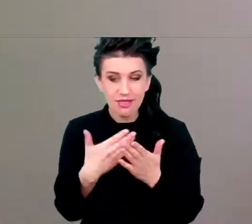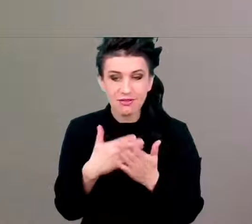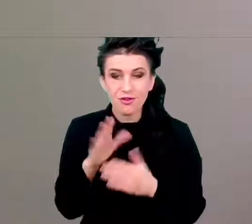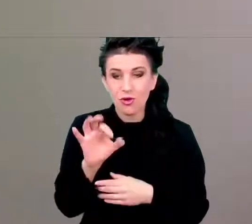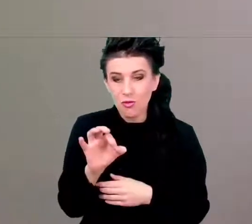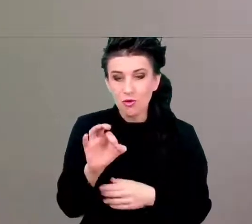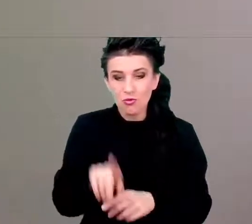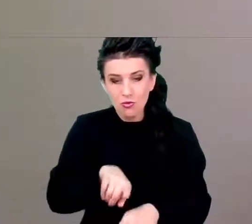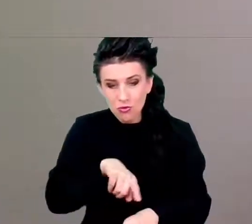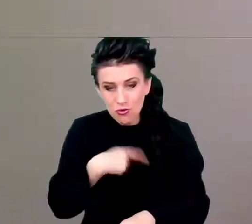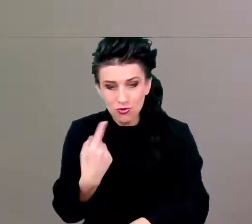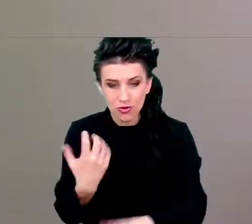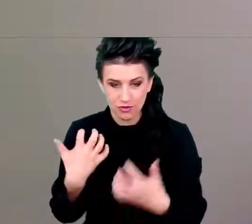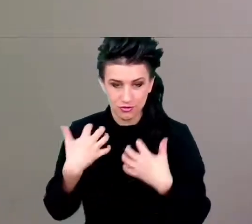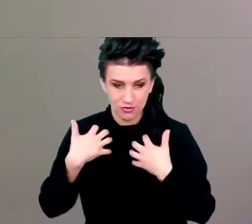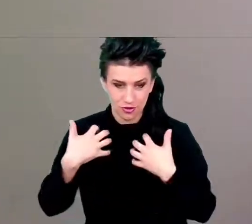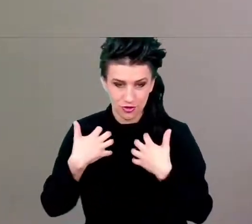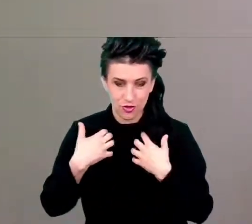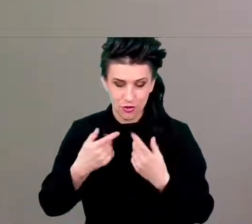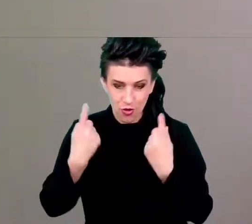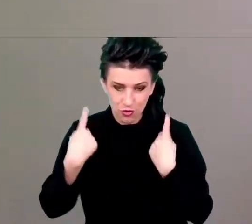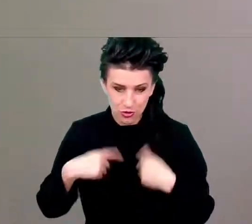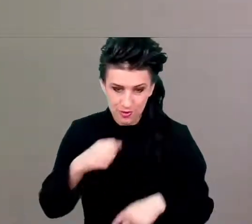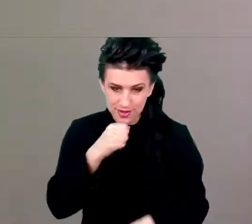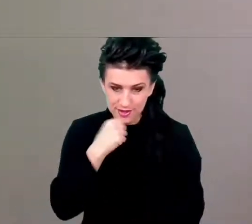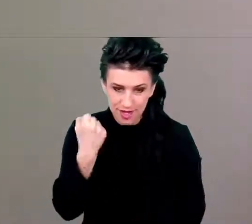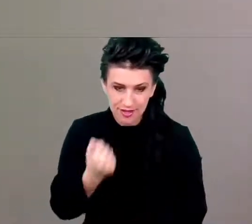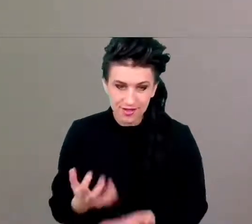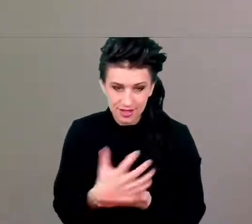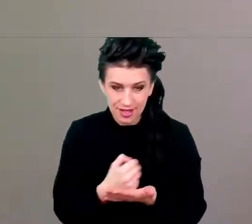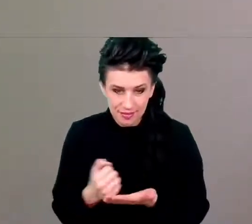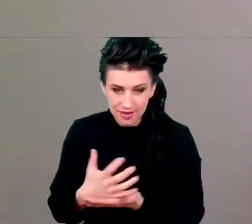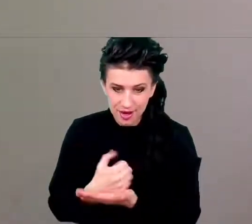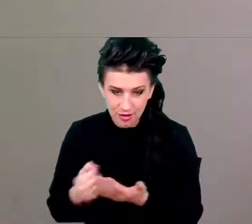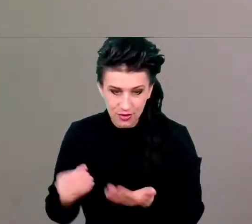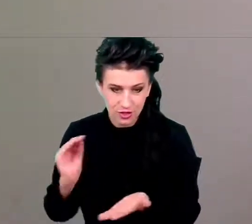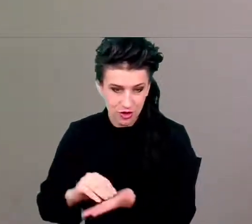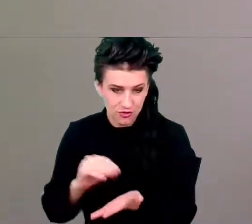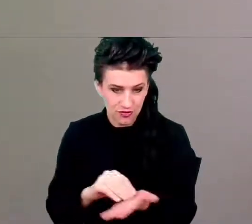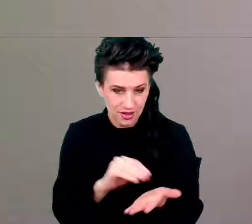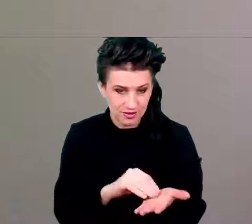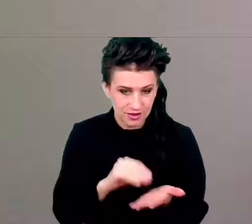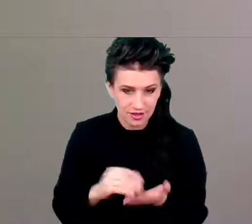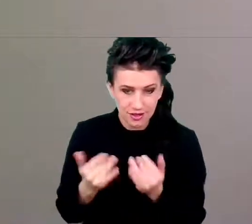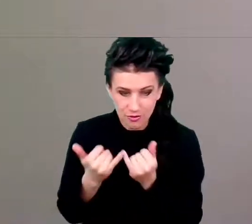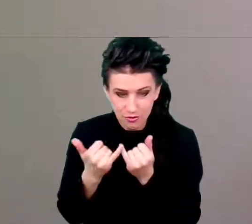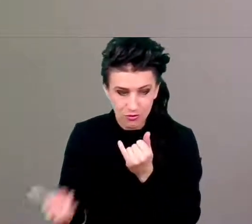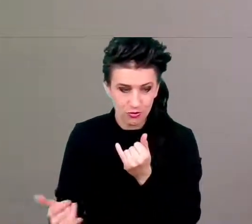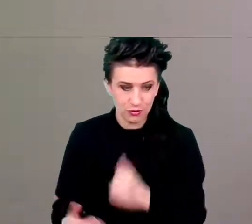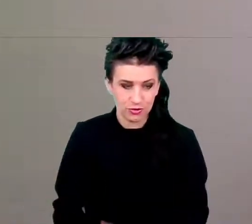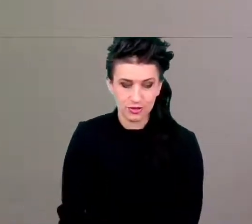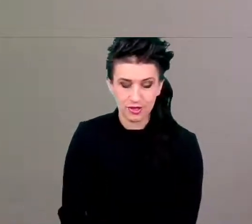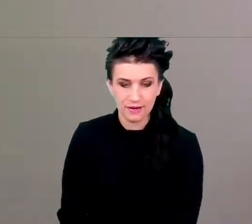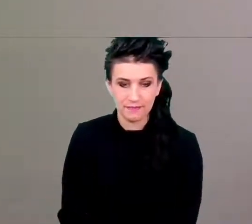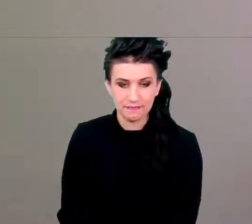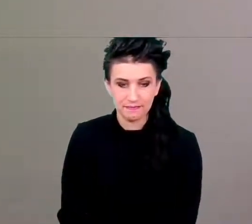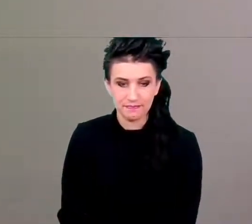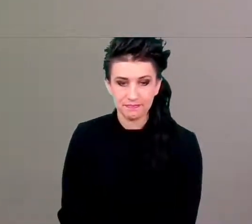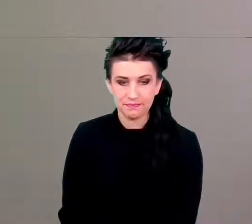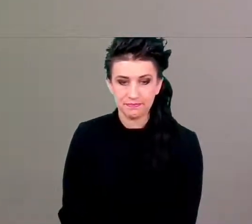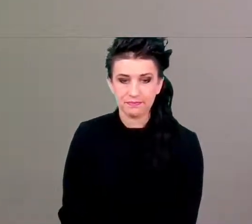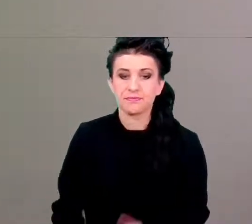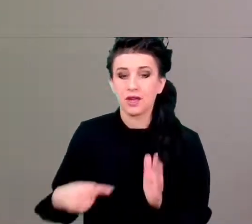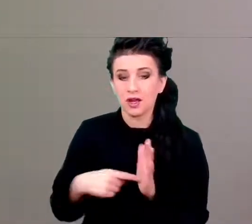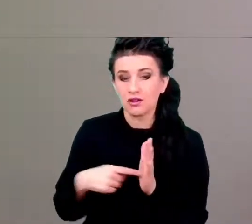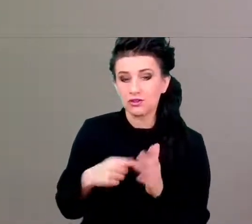dłużej żyją i udało im się nagromadzić dużo więcej doświadczenia. Więc nawet to chyba jest